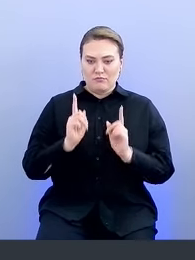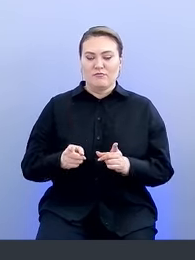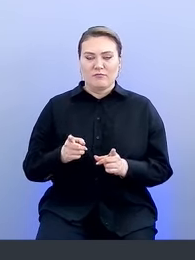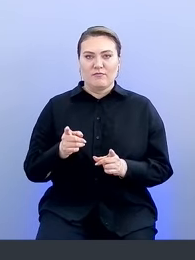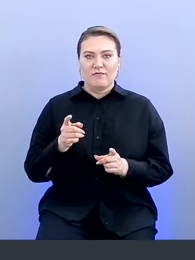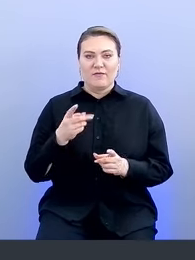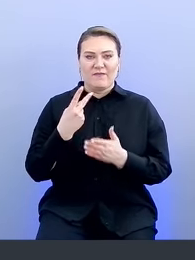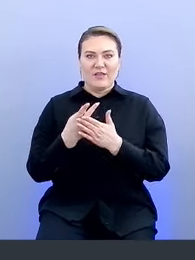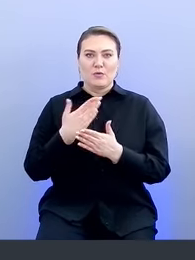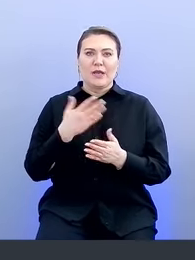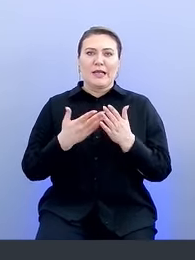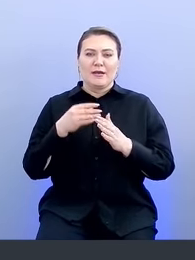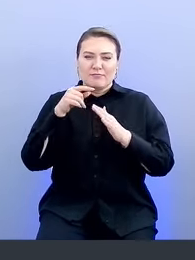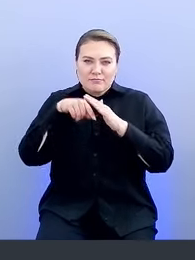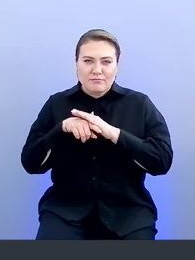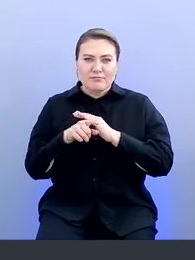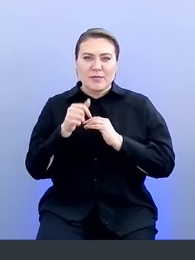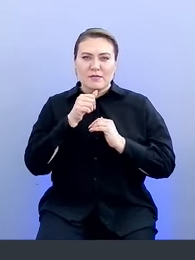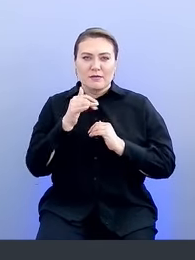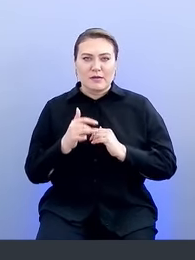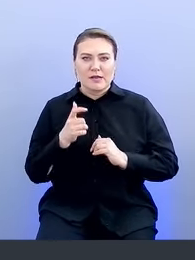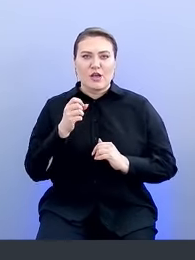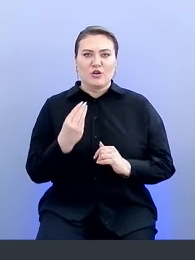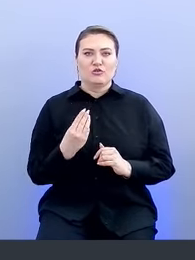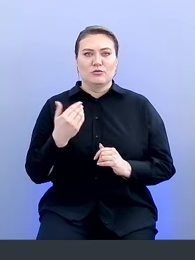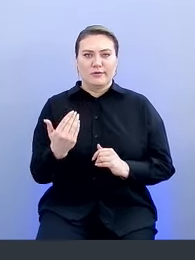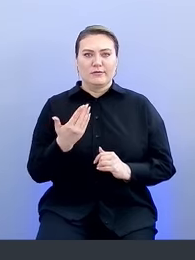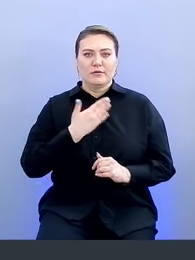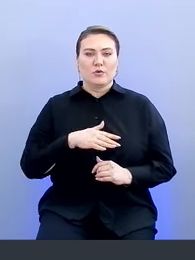хэши их используете при поиске совпадений в базах?